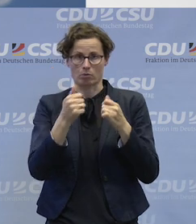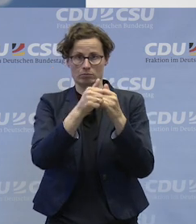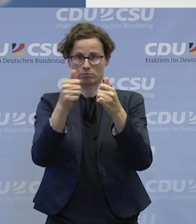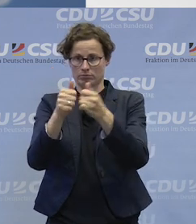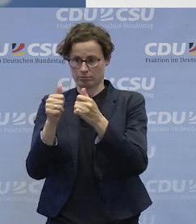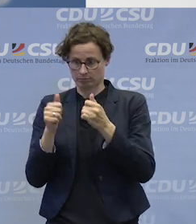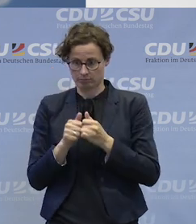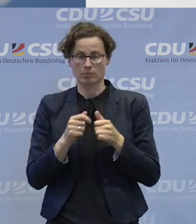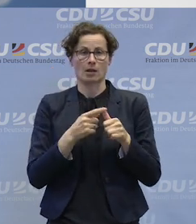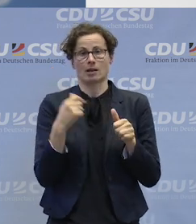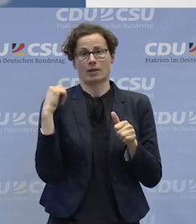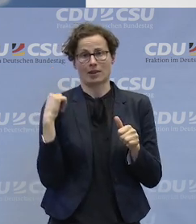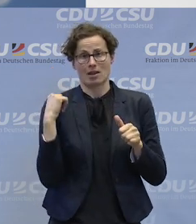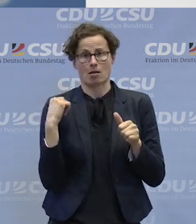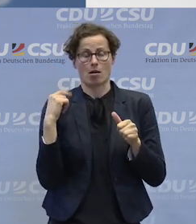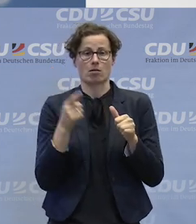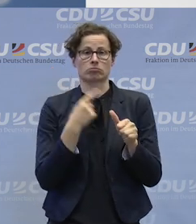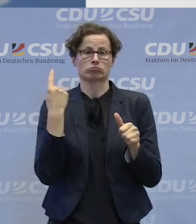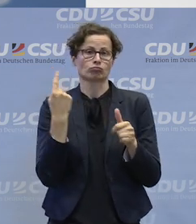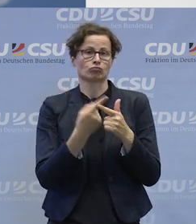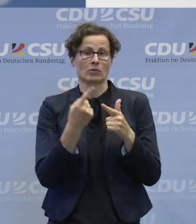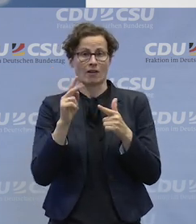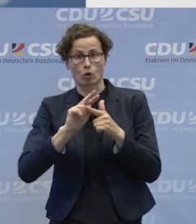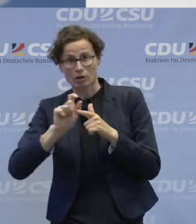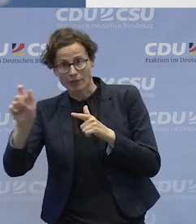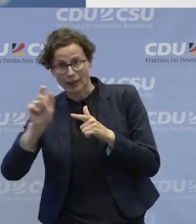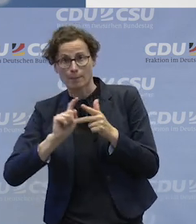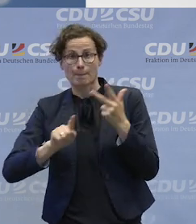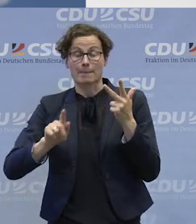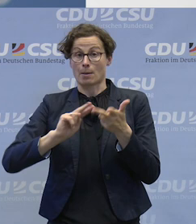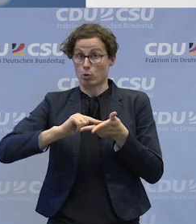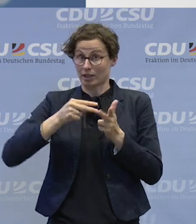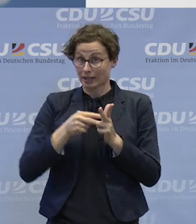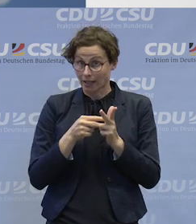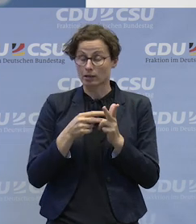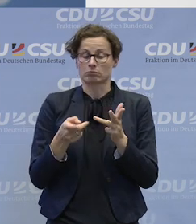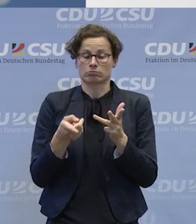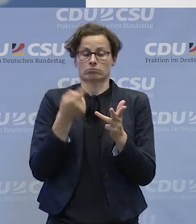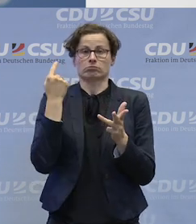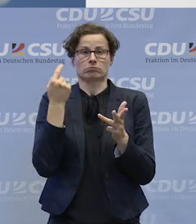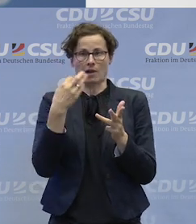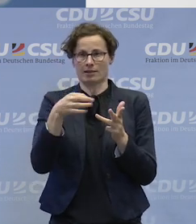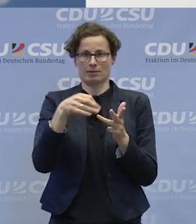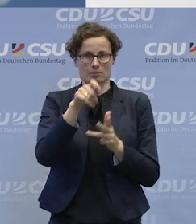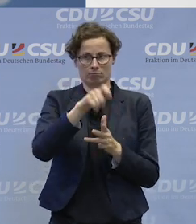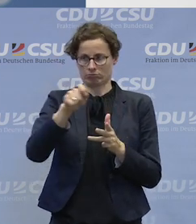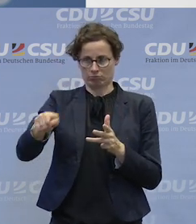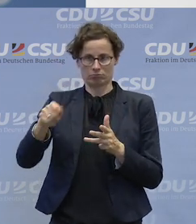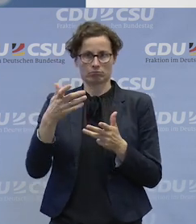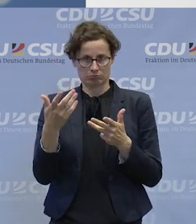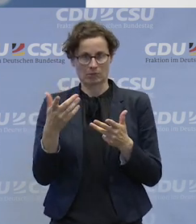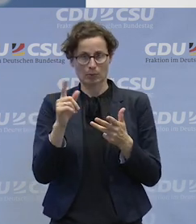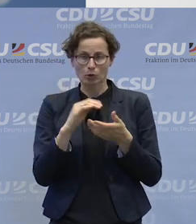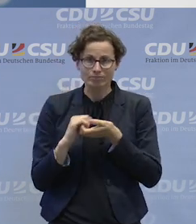Träger, wir brauchen die Politik und wir brauchen natürlich jeweils den einzelnen Betroffenen. Alle müssen